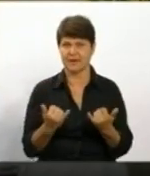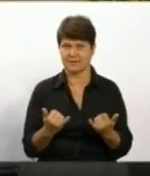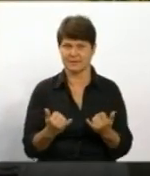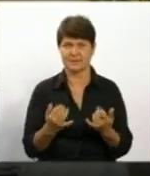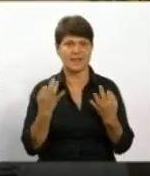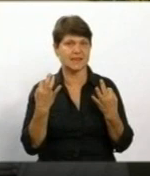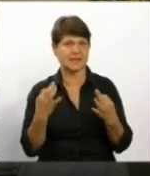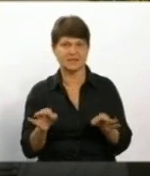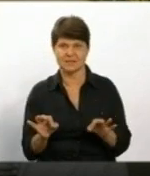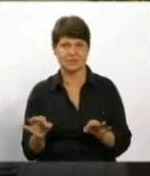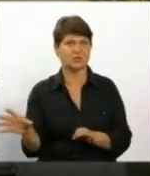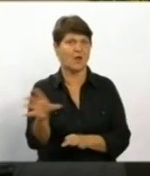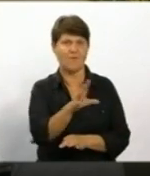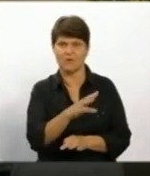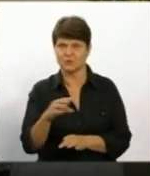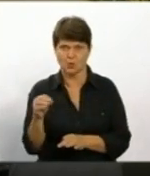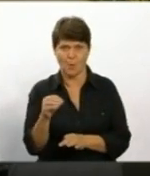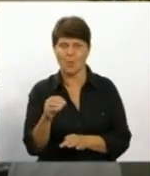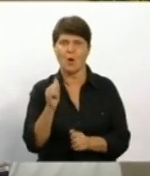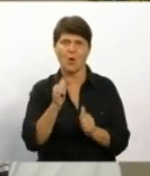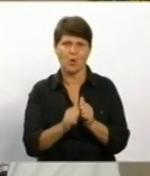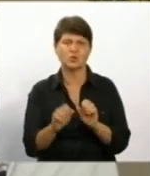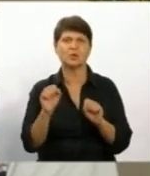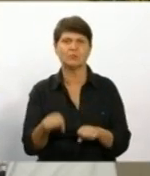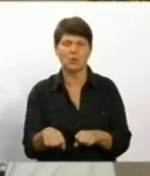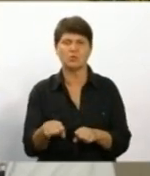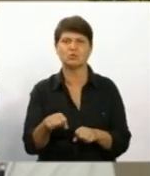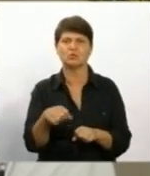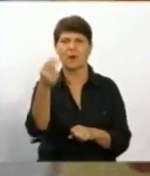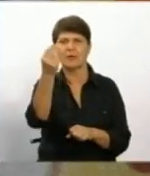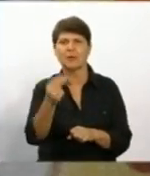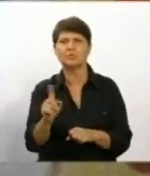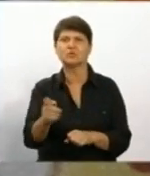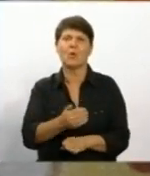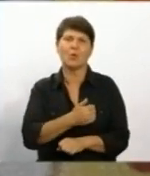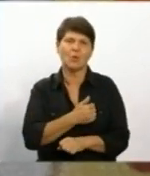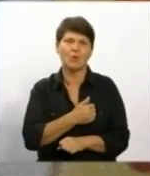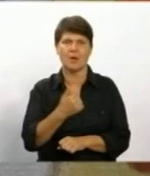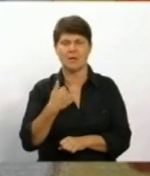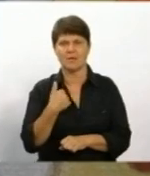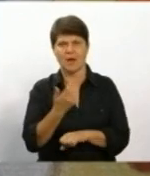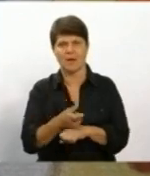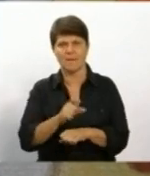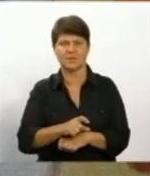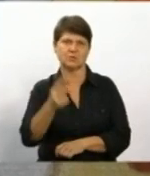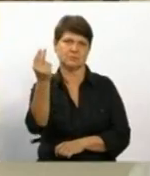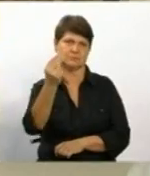у всьому. І кожен може написати те, що він хоче. Я більше всього пишу